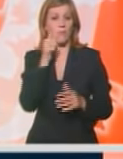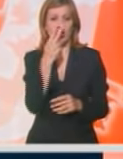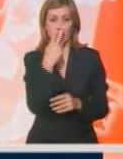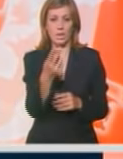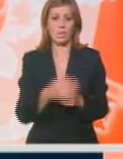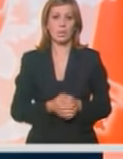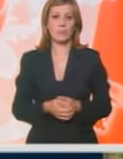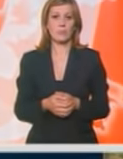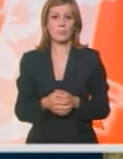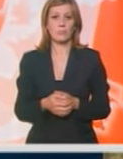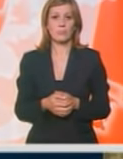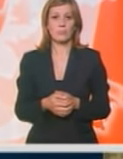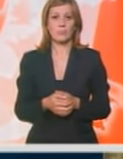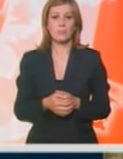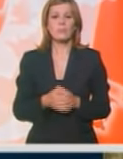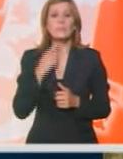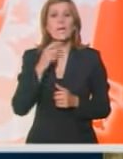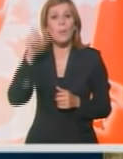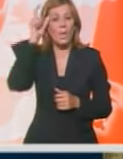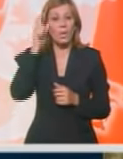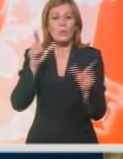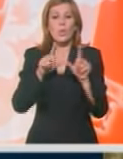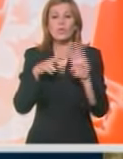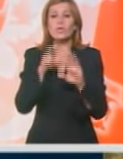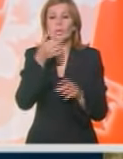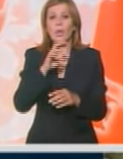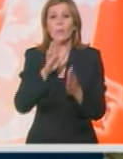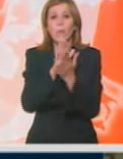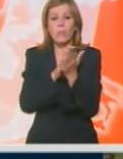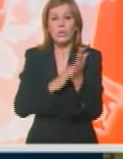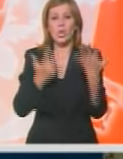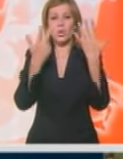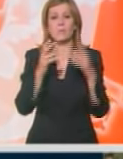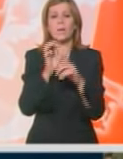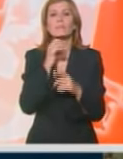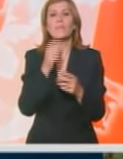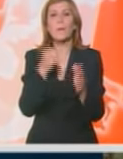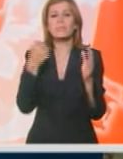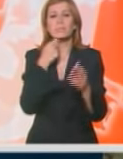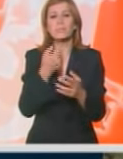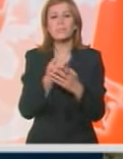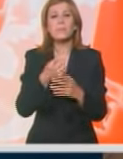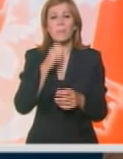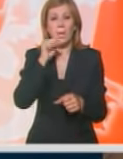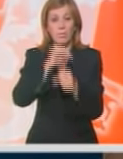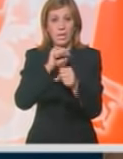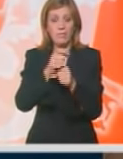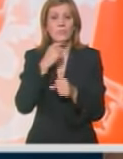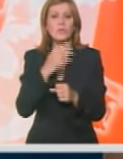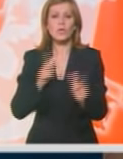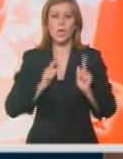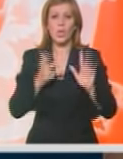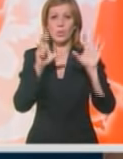vidjeti. Na Beogradskom ušću večera spočinje osmi bir fest. Organizatori očekuju 800.000